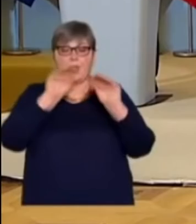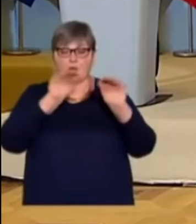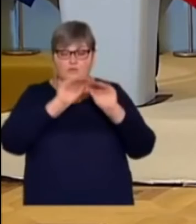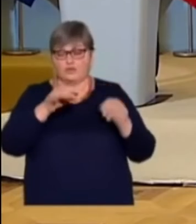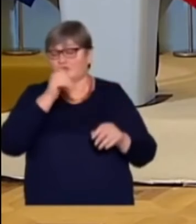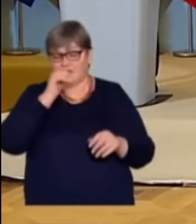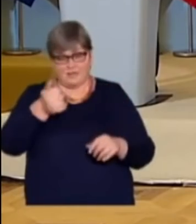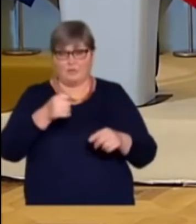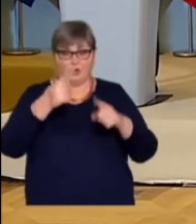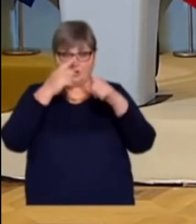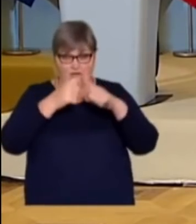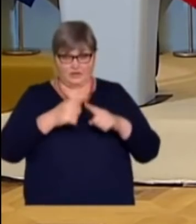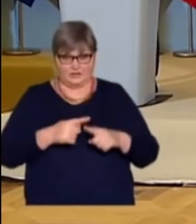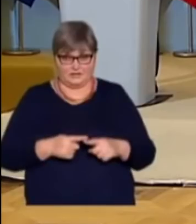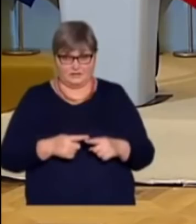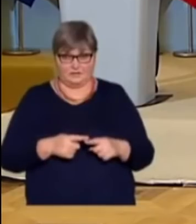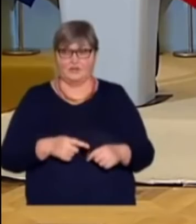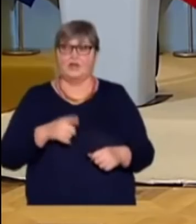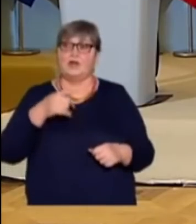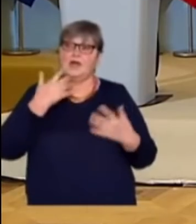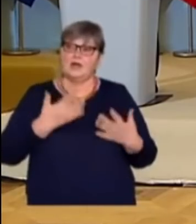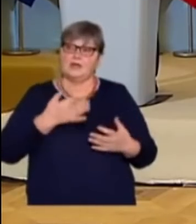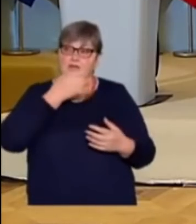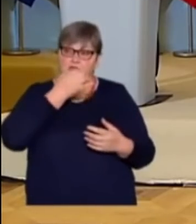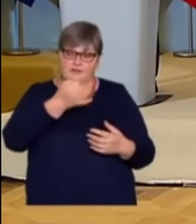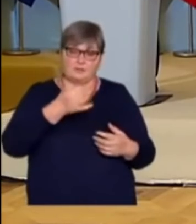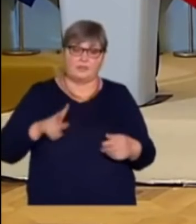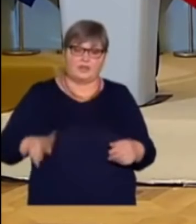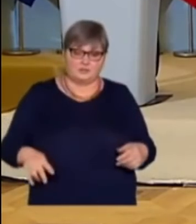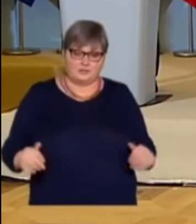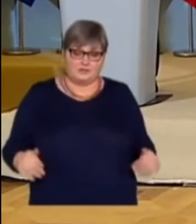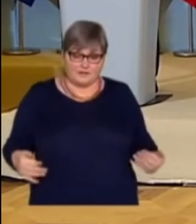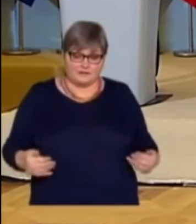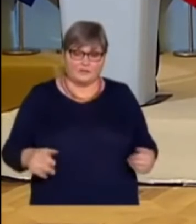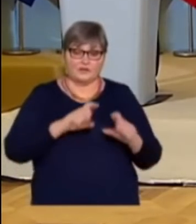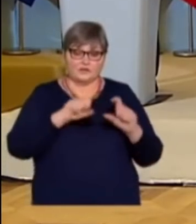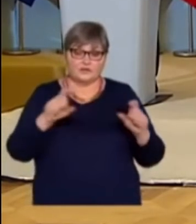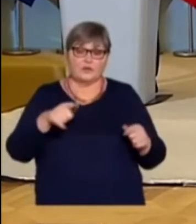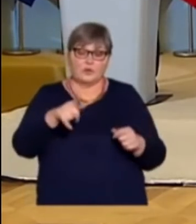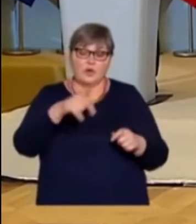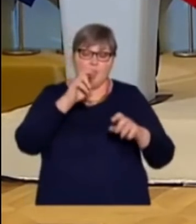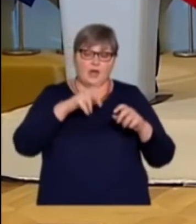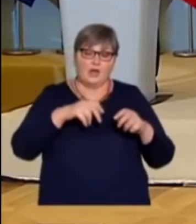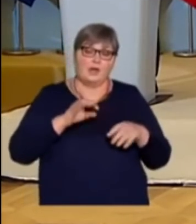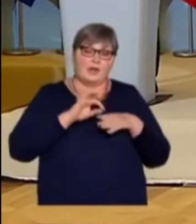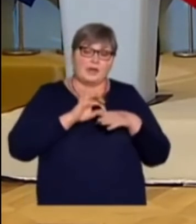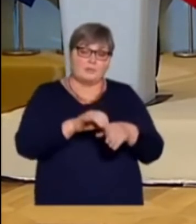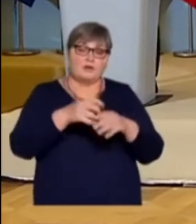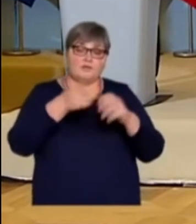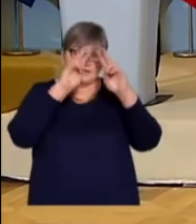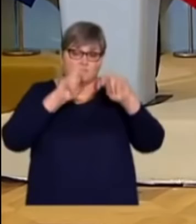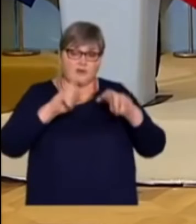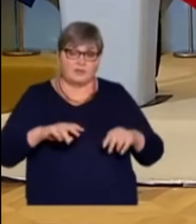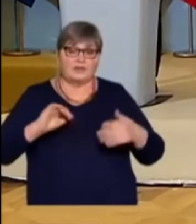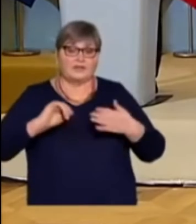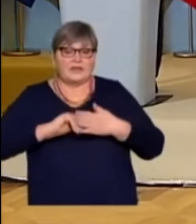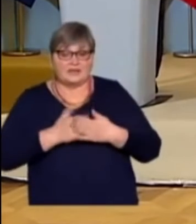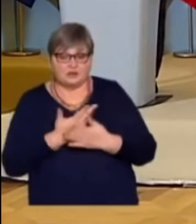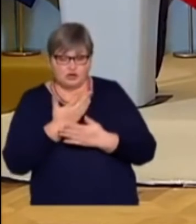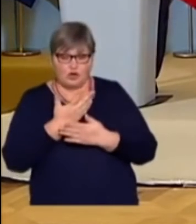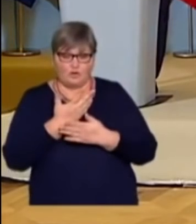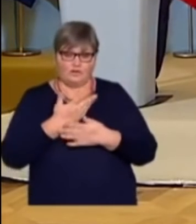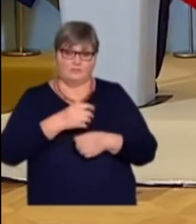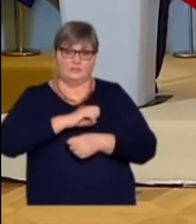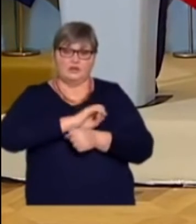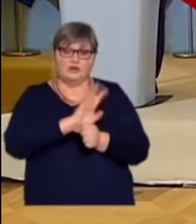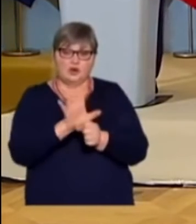Do pana ministra Niedzielskiego krótkie pytanie, czy są prowadzone jakieś badania nad nowym wariantem koronawirusa z Wielkiej Brytanii, czy jest